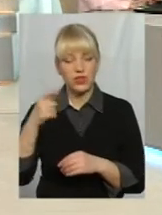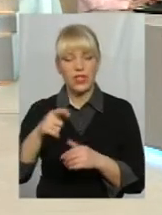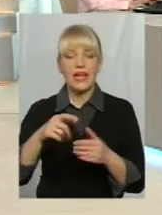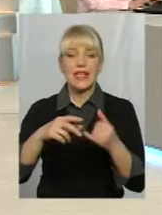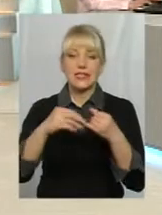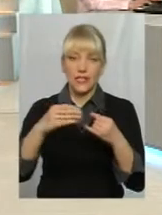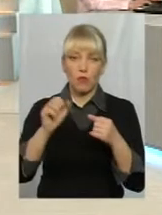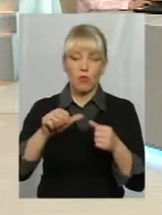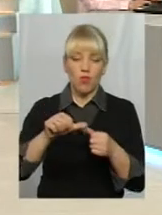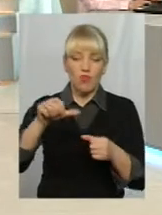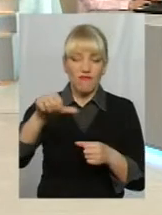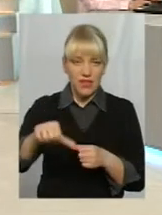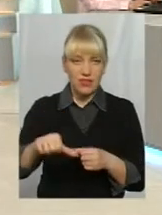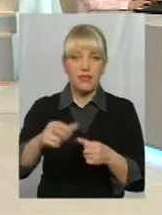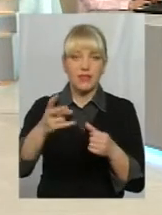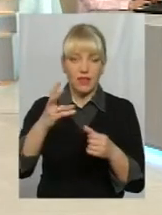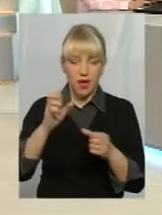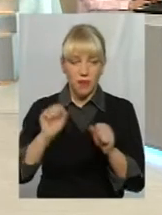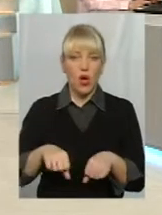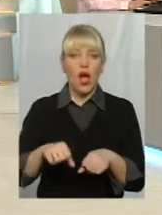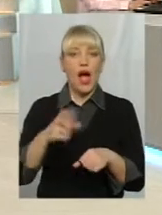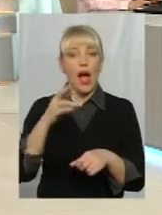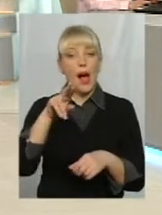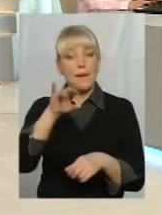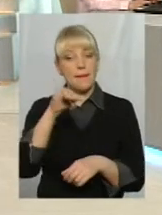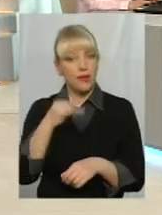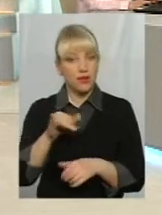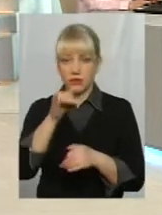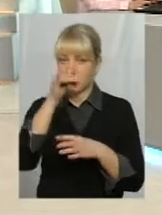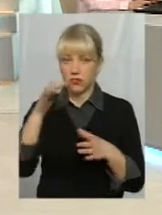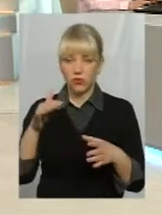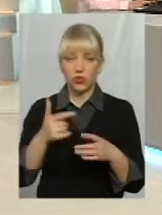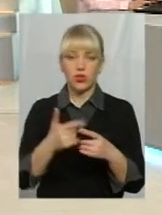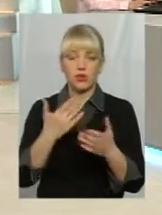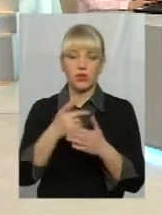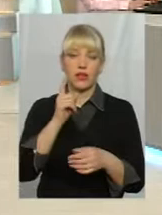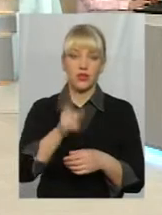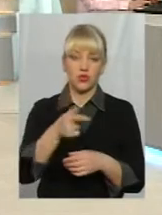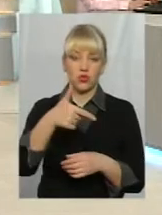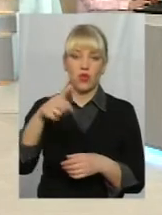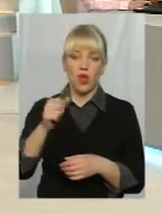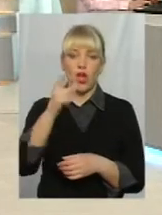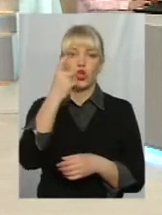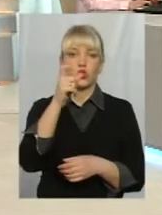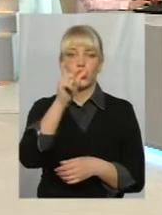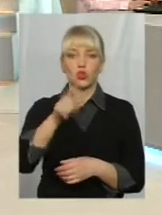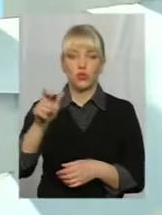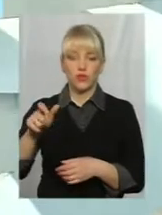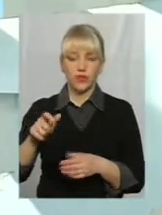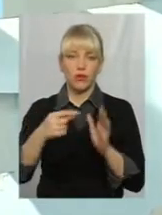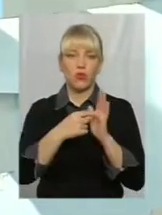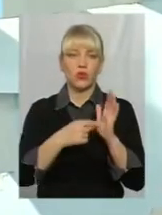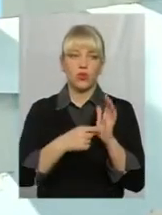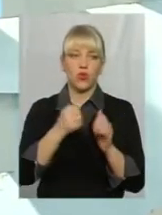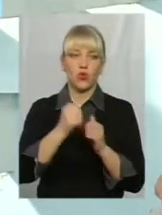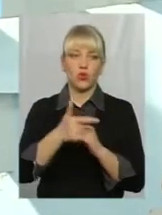паєва земля чітко. І от в межах тієї паєвої землі, ну, мовно кажучи, відвели тисячу гектарів, є 100 чоловік, поділили кожному по гектару. Є